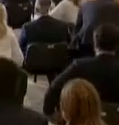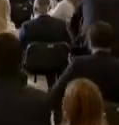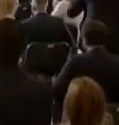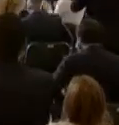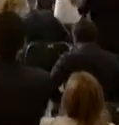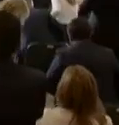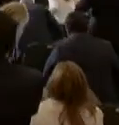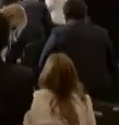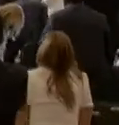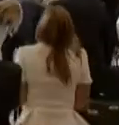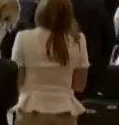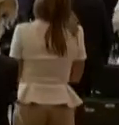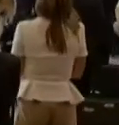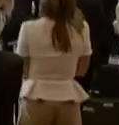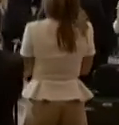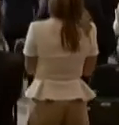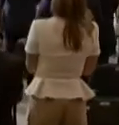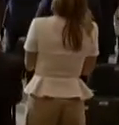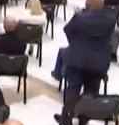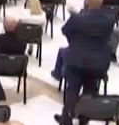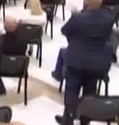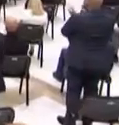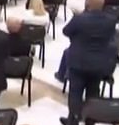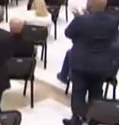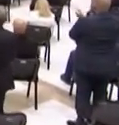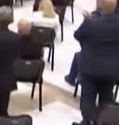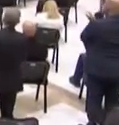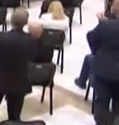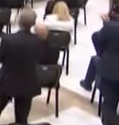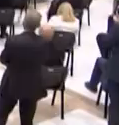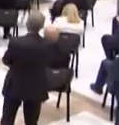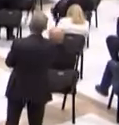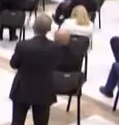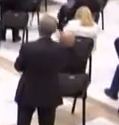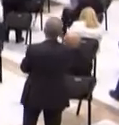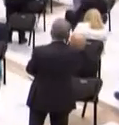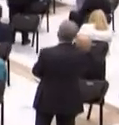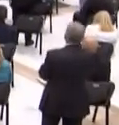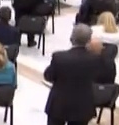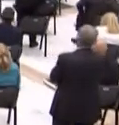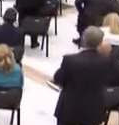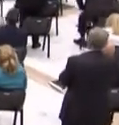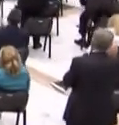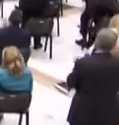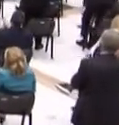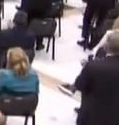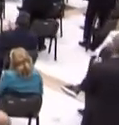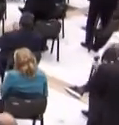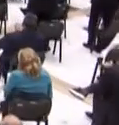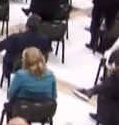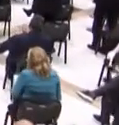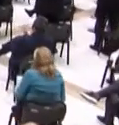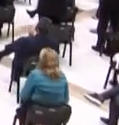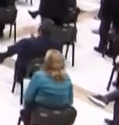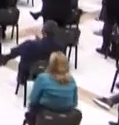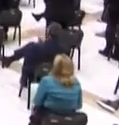Τα σχέδια της κυβέρνησης για την οικονομική πολιτική ξετύλιξε από το βήμα του Βελίδιου Συνεδριακού Κέντρου στο πλαίσιο της